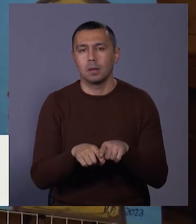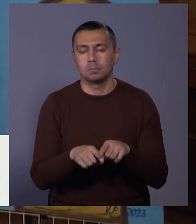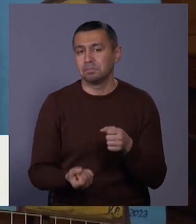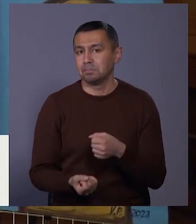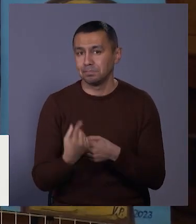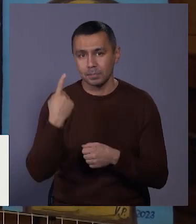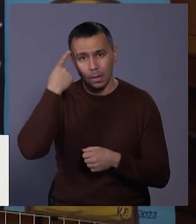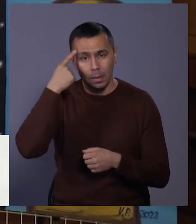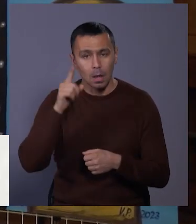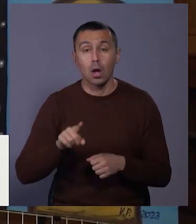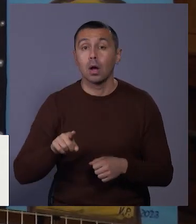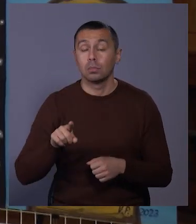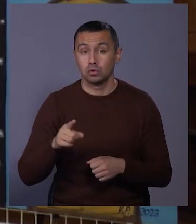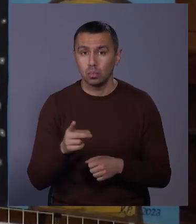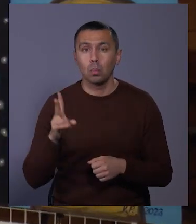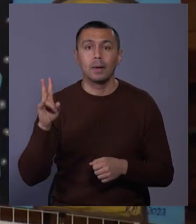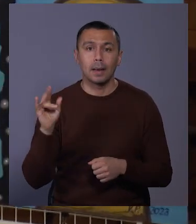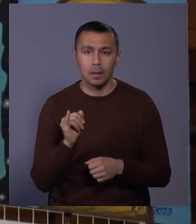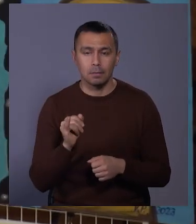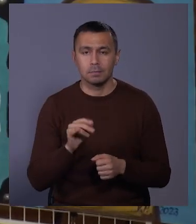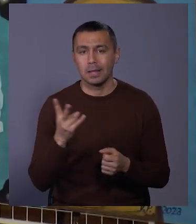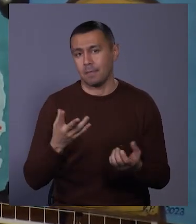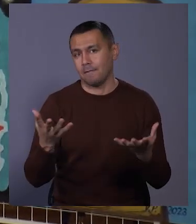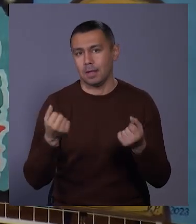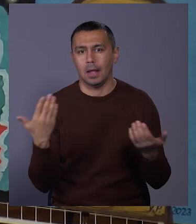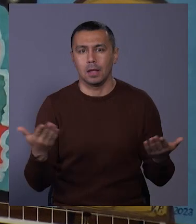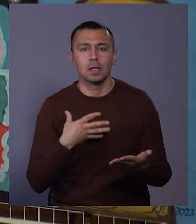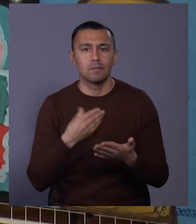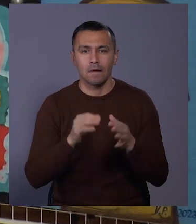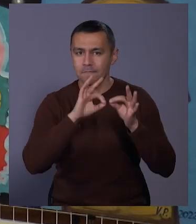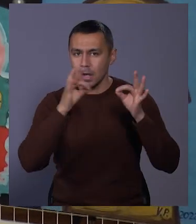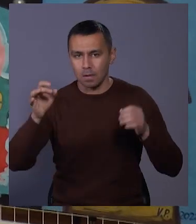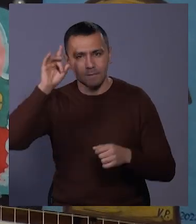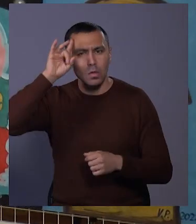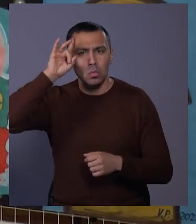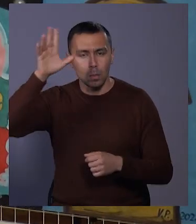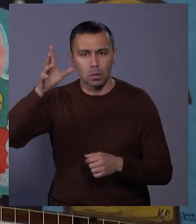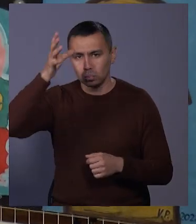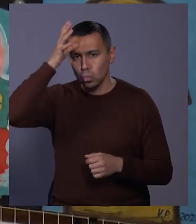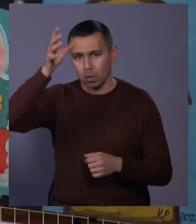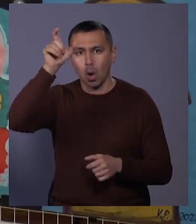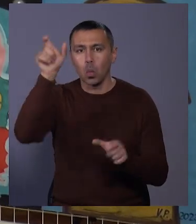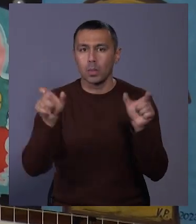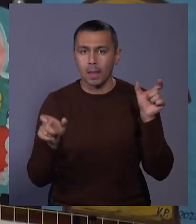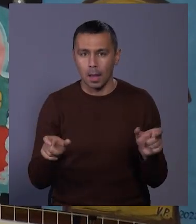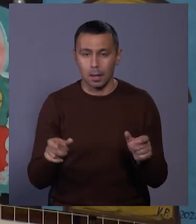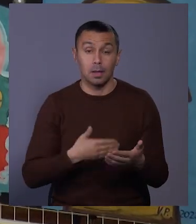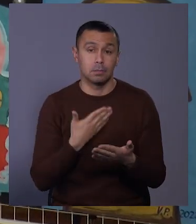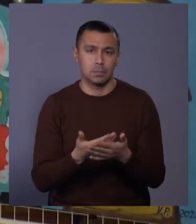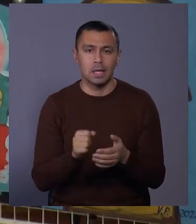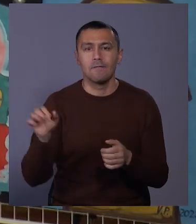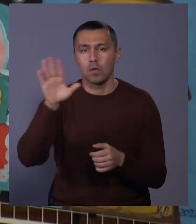така ідея, чому б не взяти якісь вислови відомих мудрих людей, і